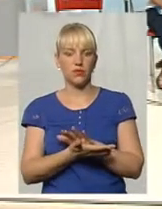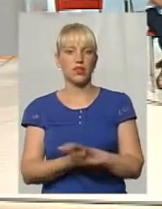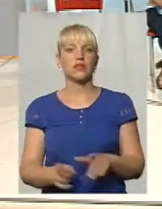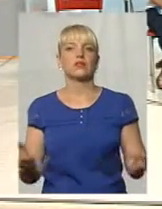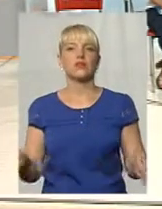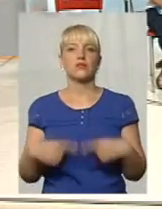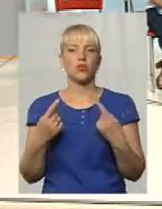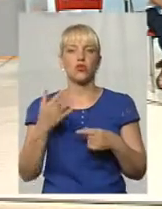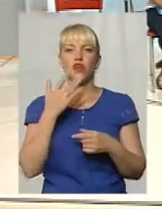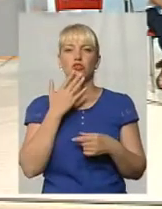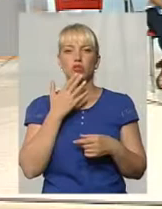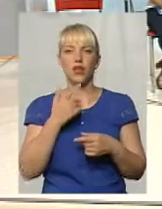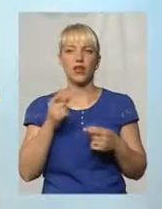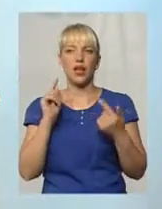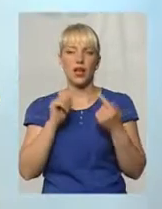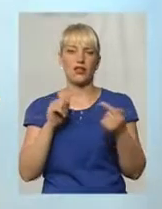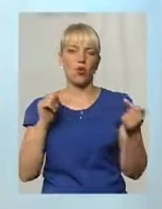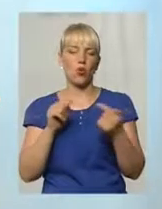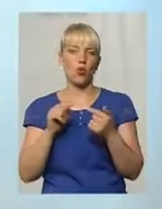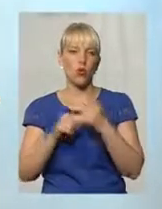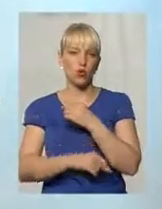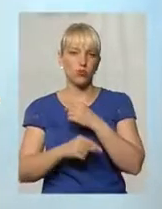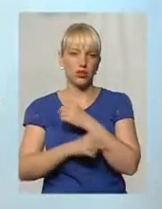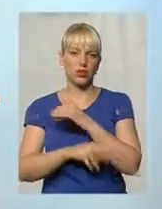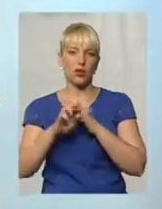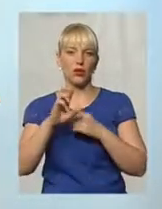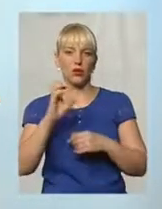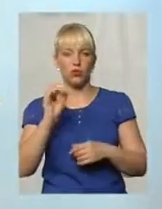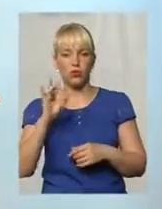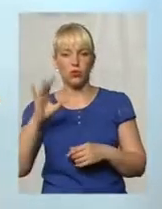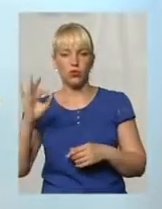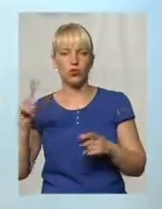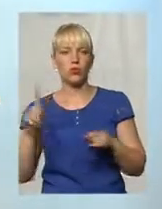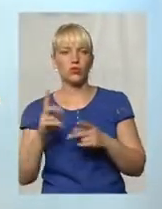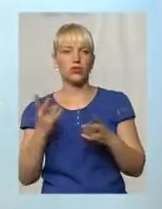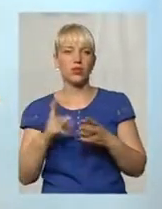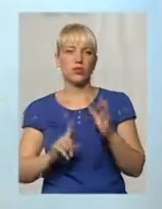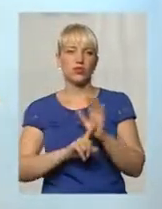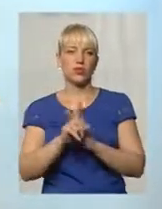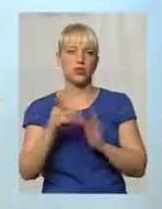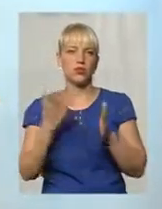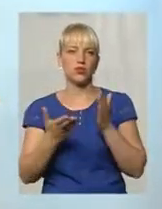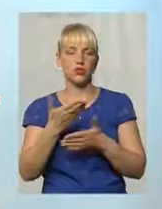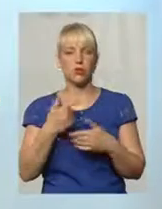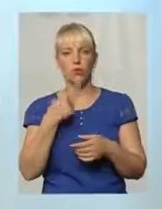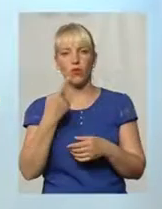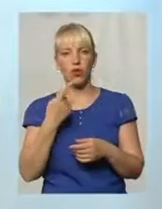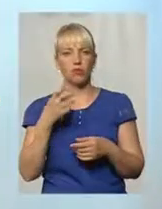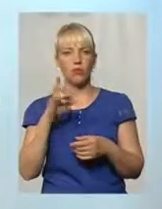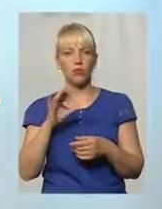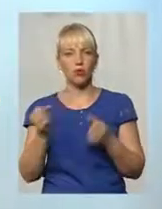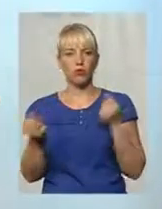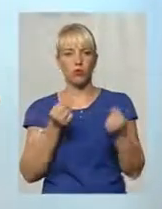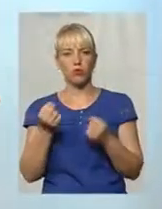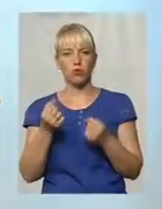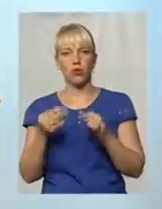створення Національного антикорупційного бюро? І що ви треба починати, якщо ми говоримо про боротьбу з